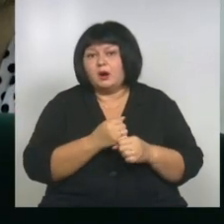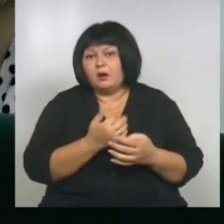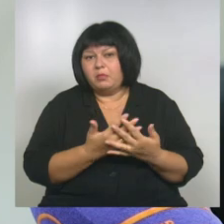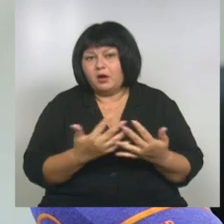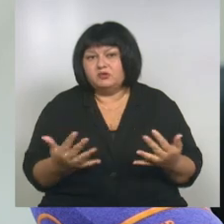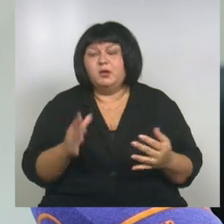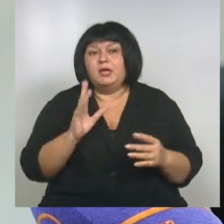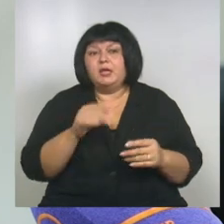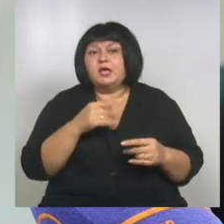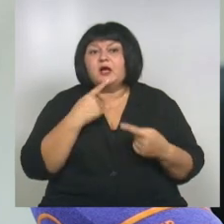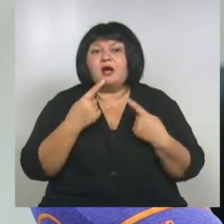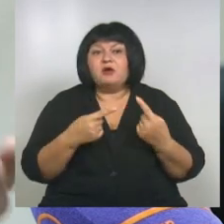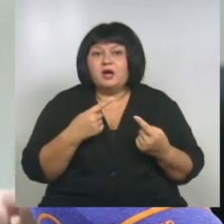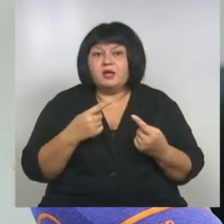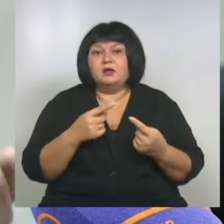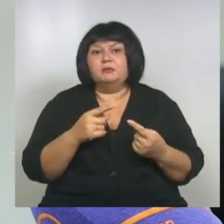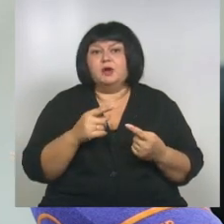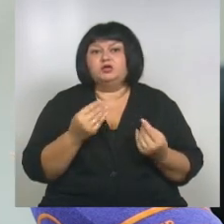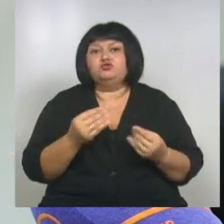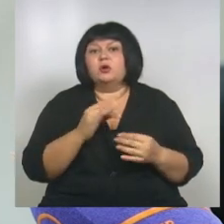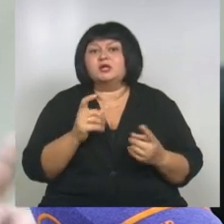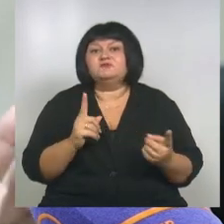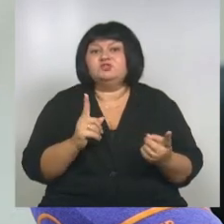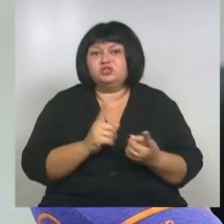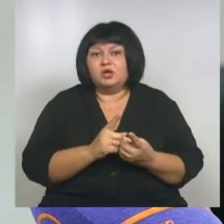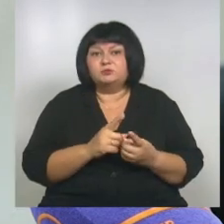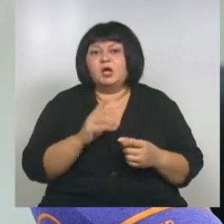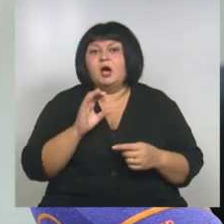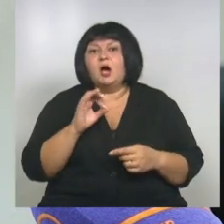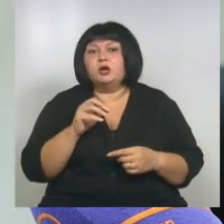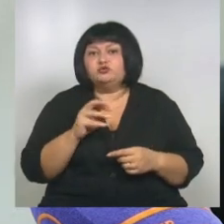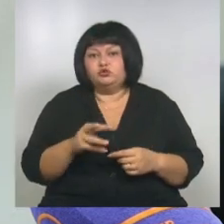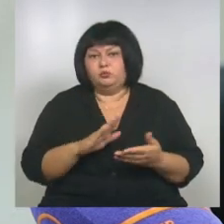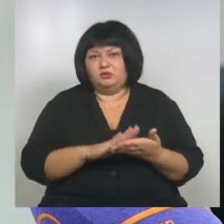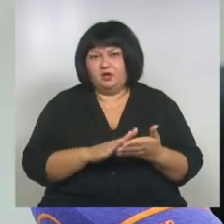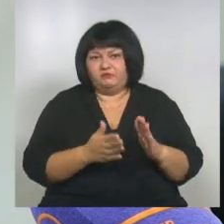говорим о чем, еще раз встречаемся, о чем договорились, куда двигаемся. следует...